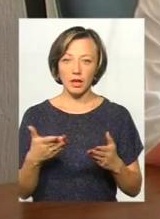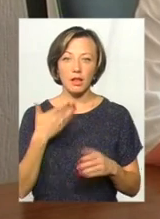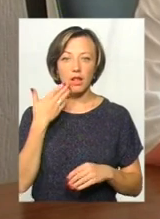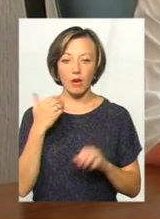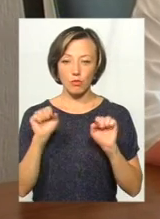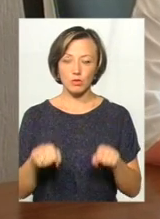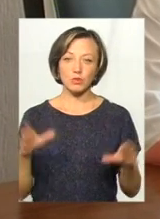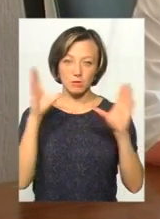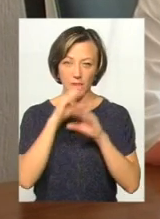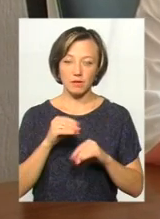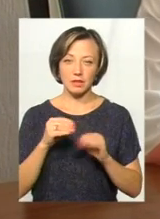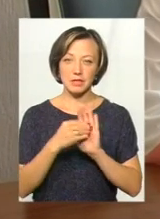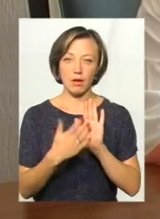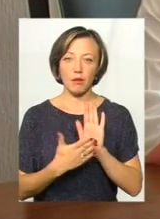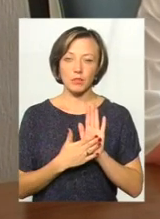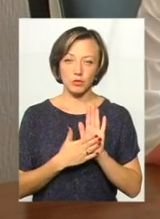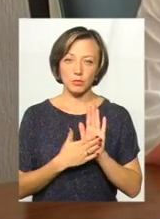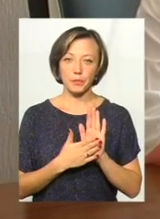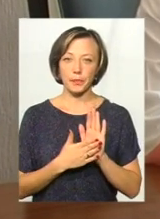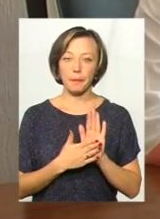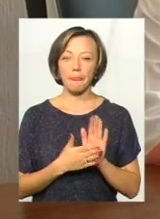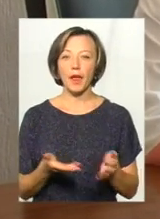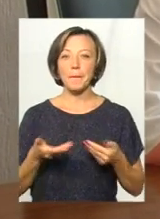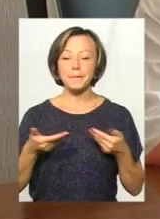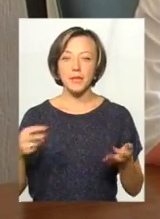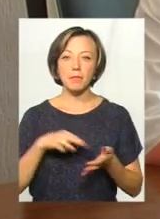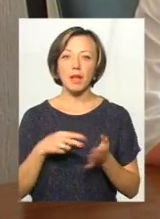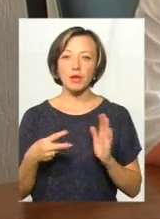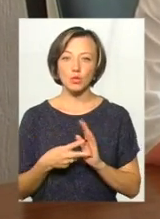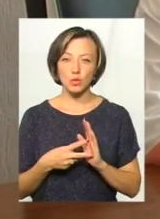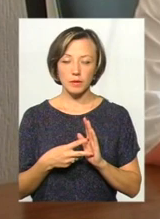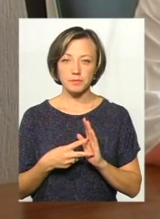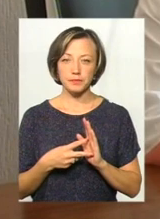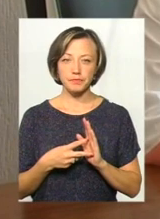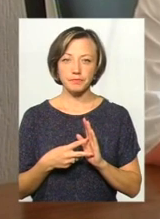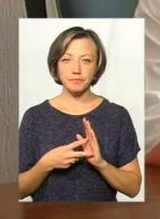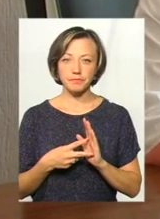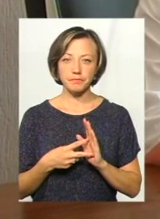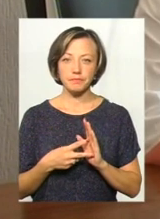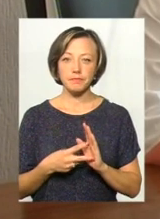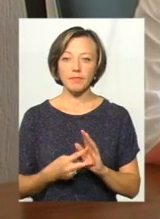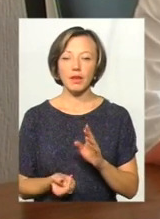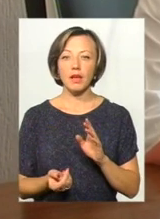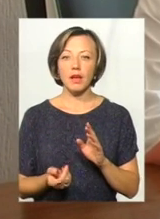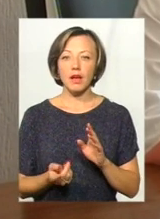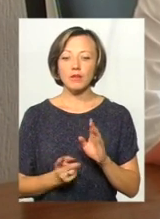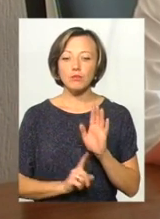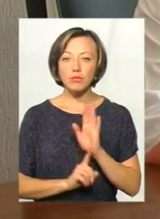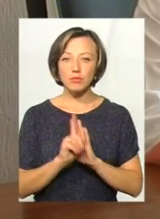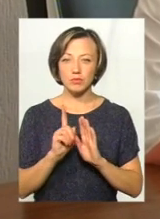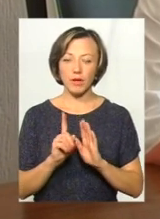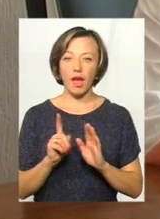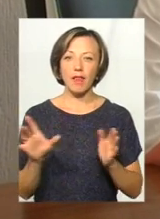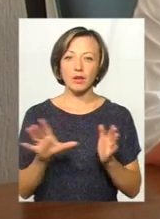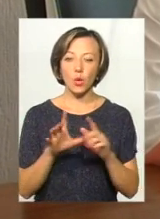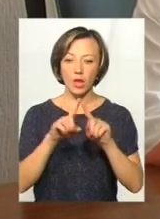легко можуть справитися з записом. Ми плануємо завести електронні картки пацієнтів, і тоді